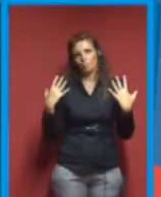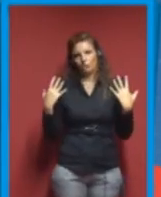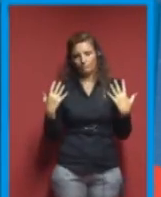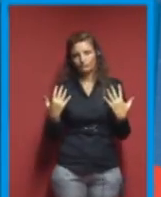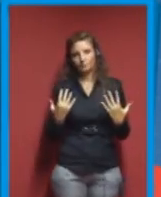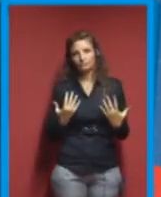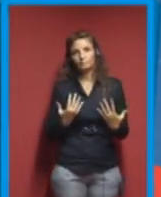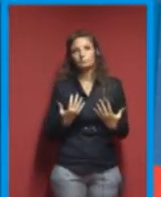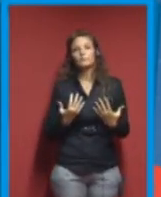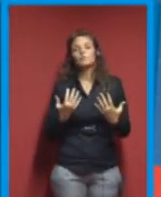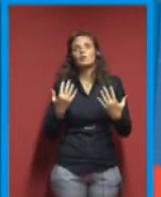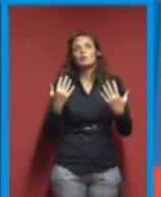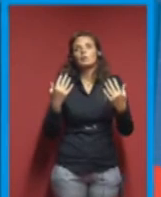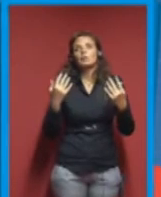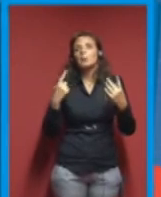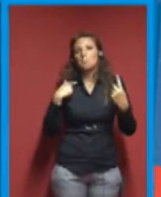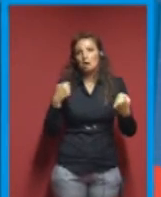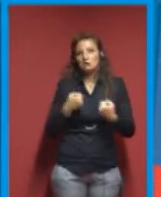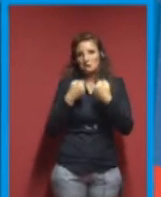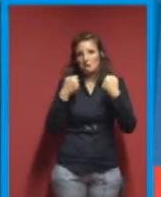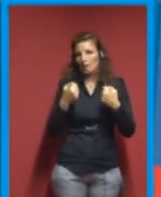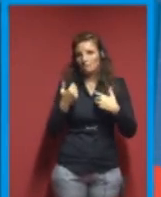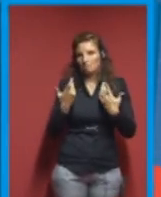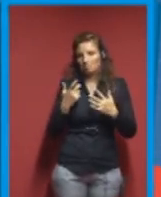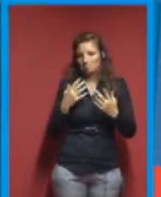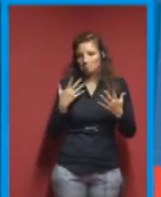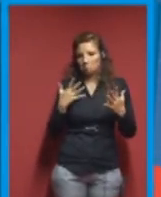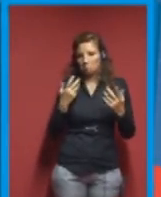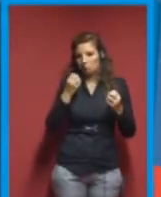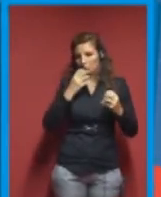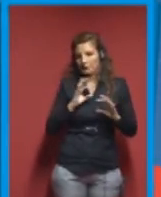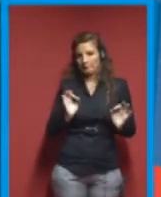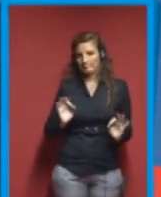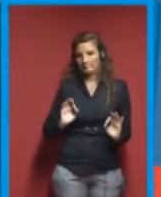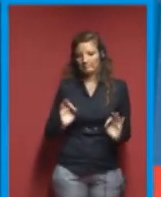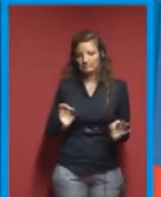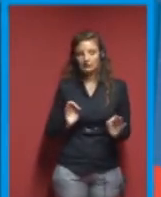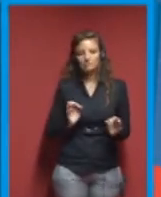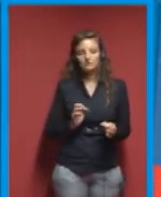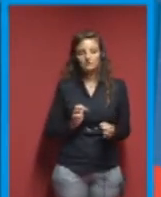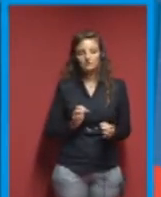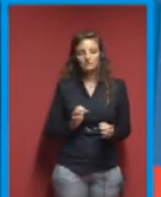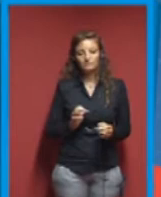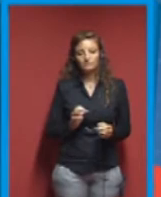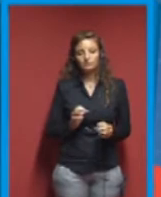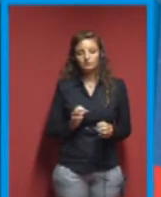Non abbiamo avuto grossi incidenti, anche se